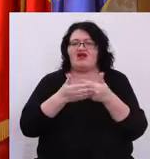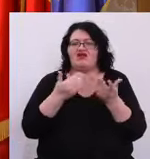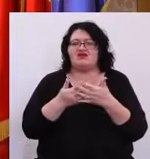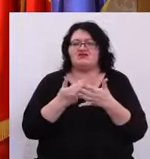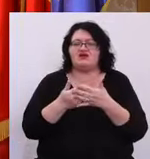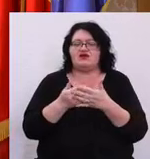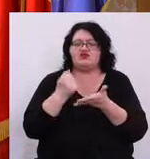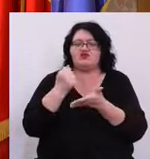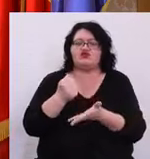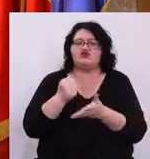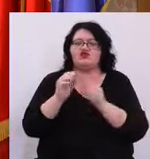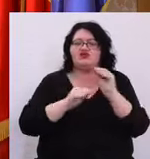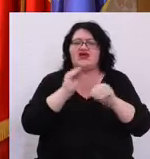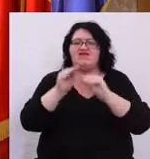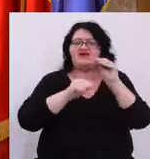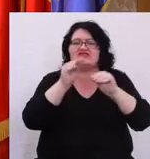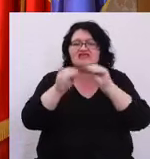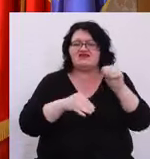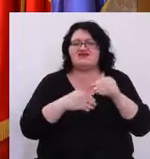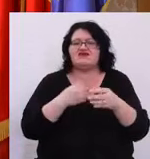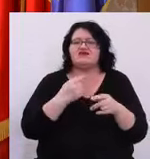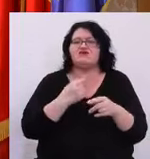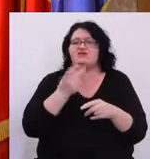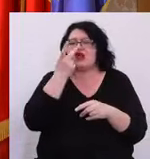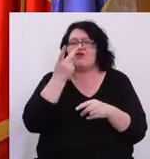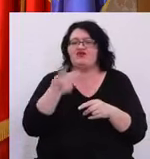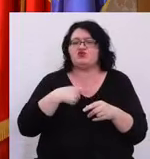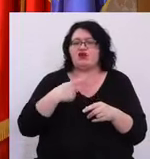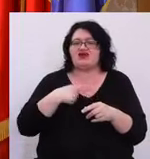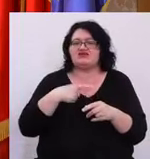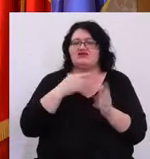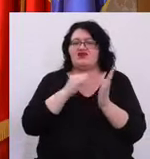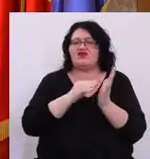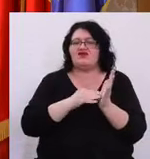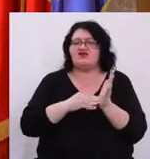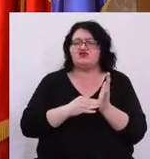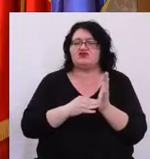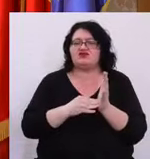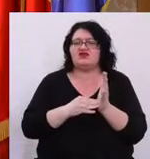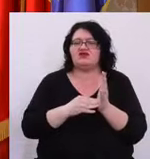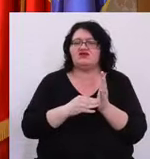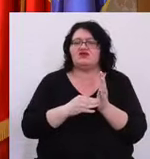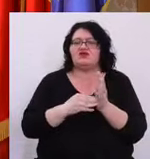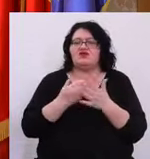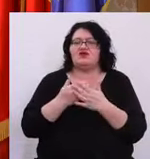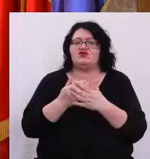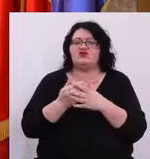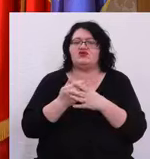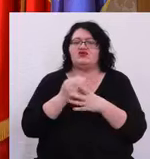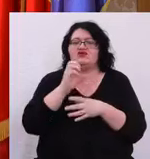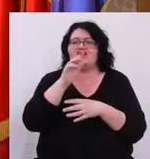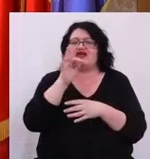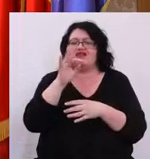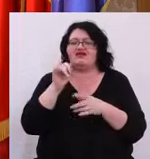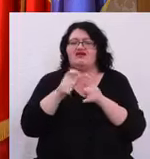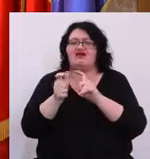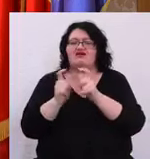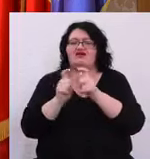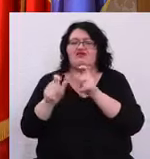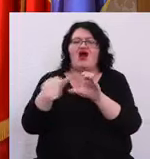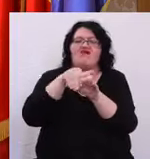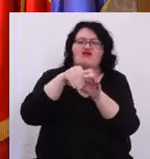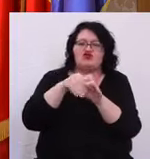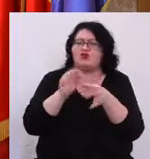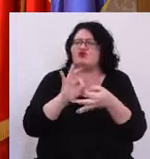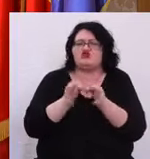bugetul de investiții că există prevăzute credite de angajament O să vă rog dacă puteți să explicați un pic care